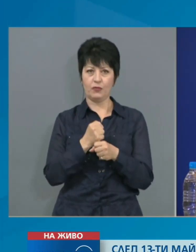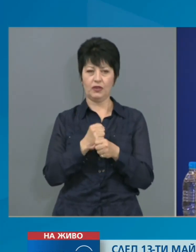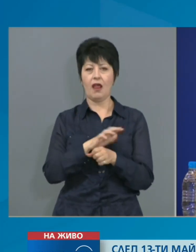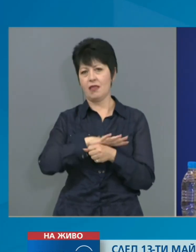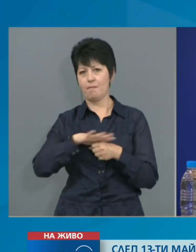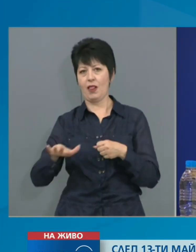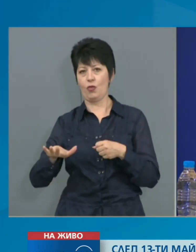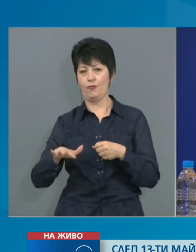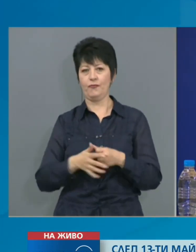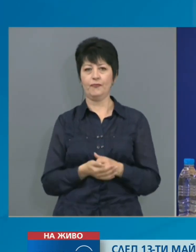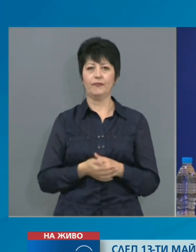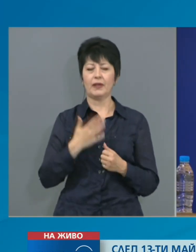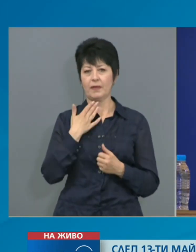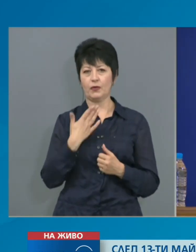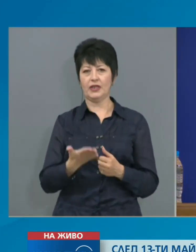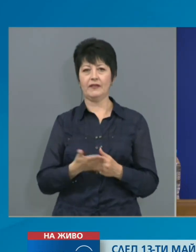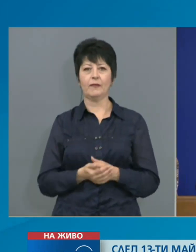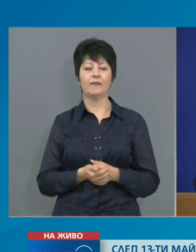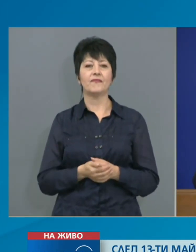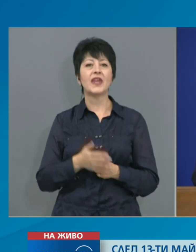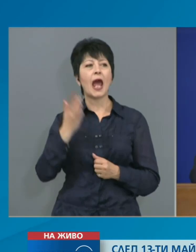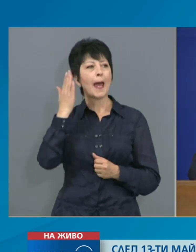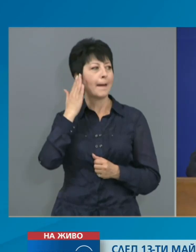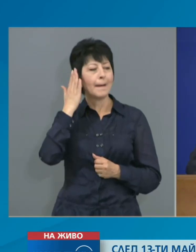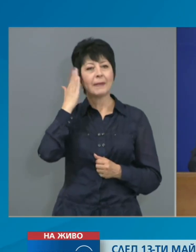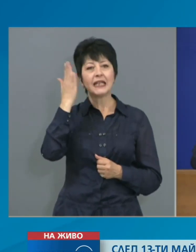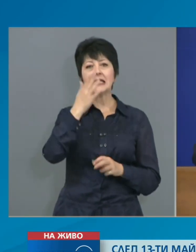Благодаря Ви. Министр Желясков.